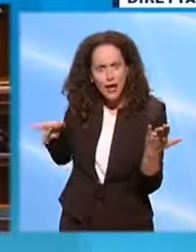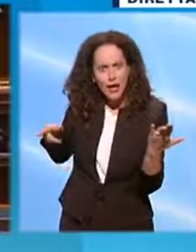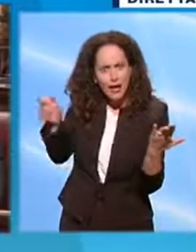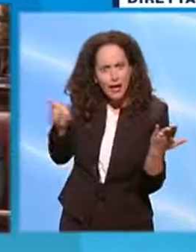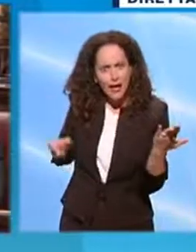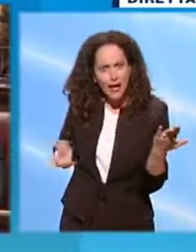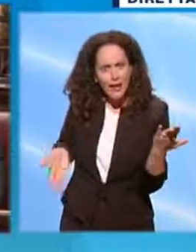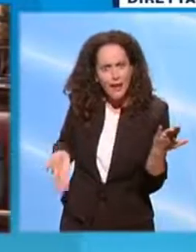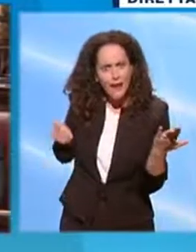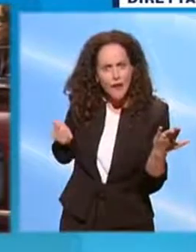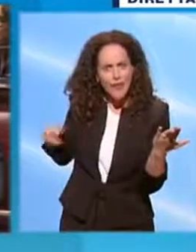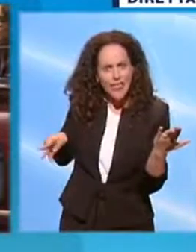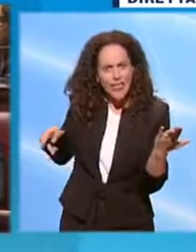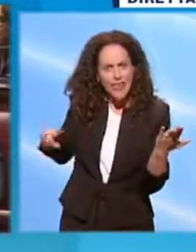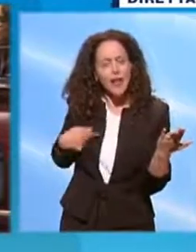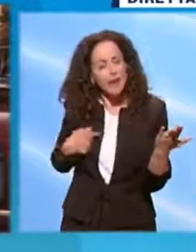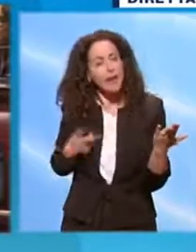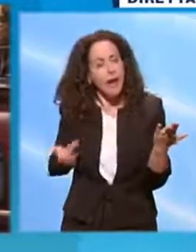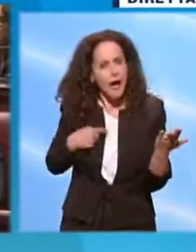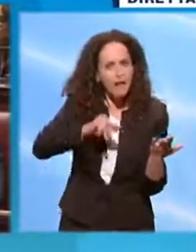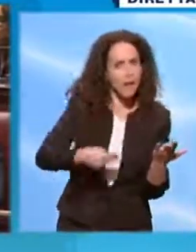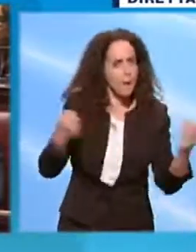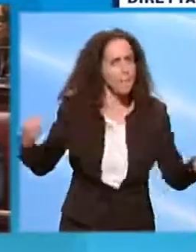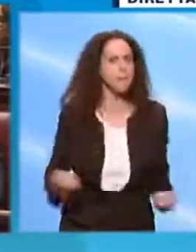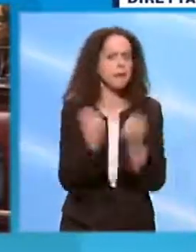Presidente Conte. Certo, le abbiamo dato una